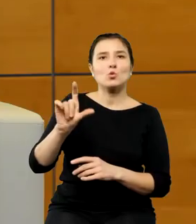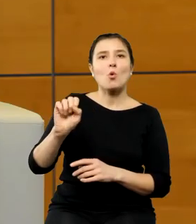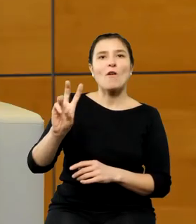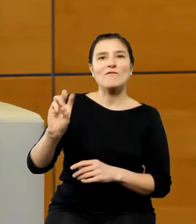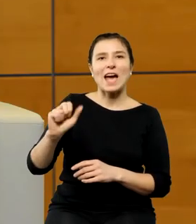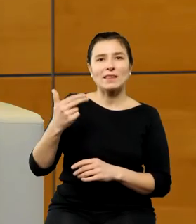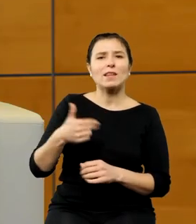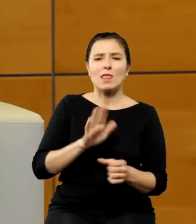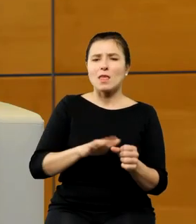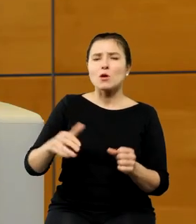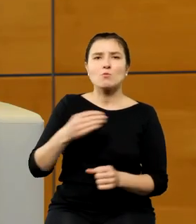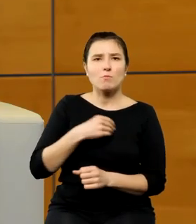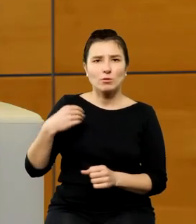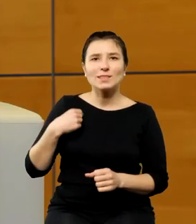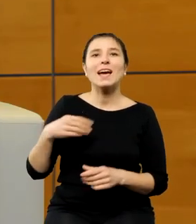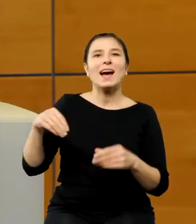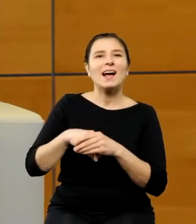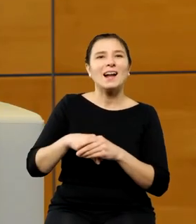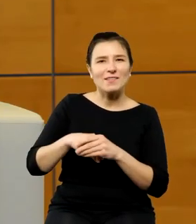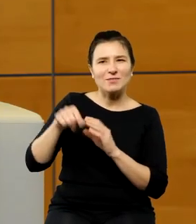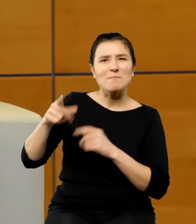Polakiem z czeskimi korzeniami